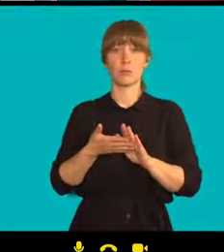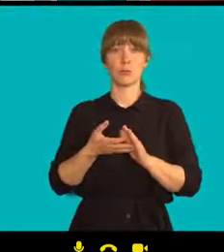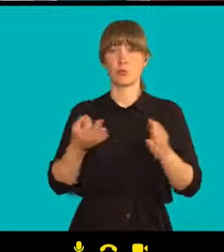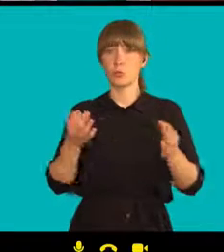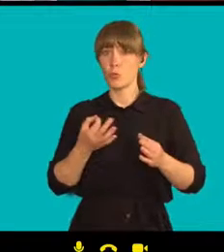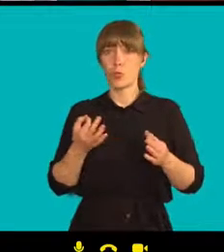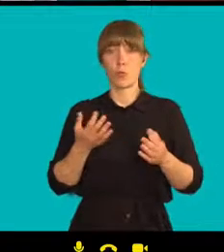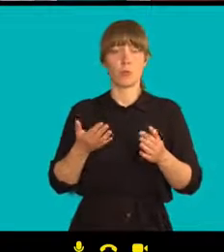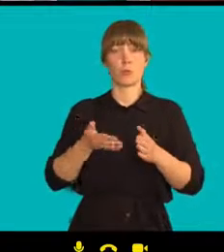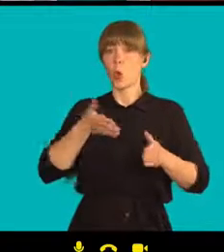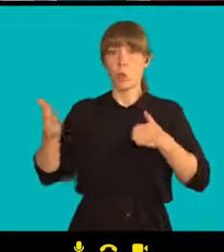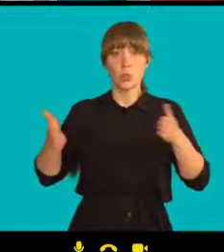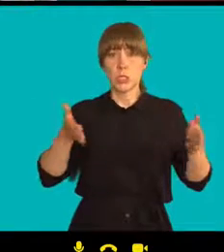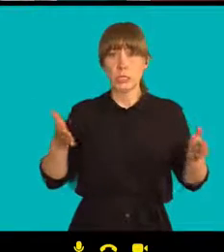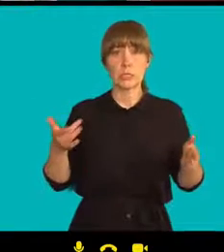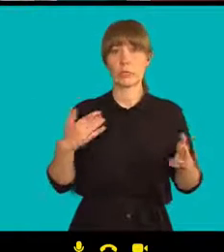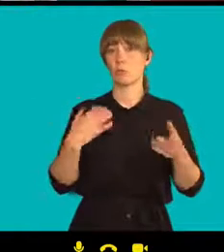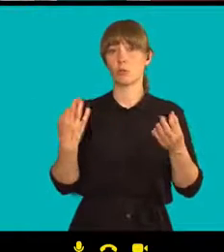našim sousedům.